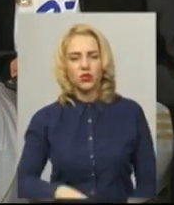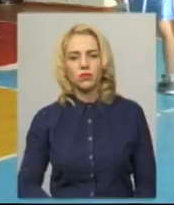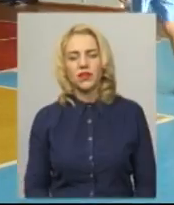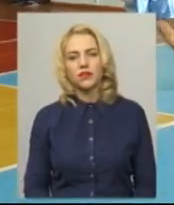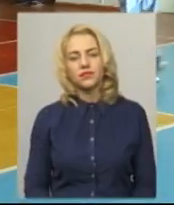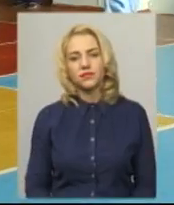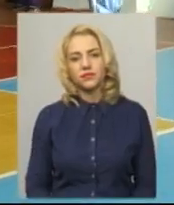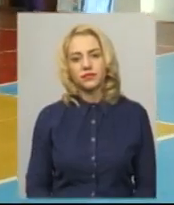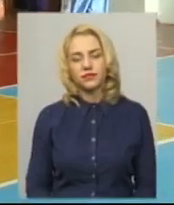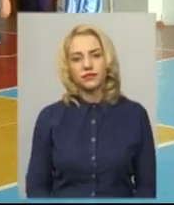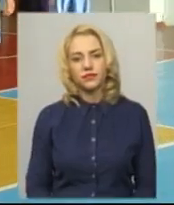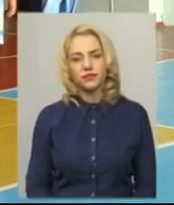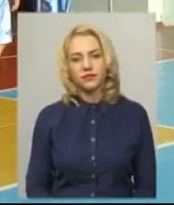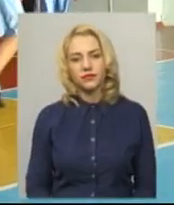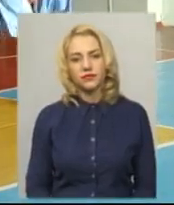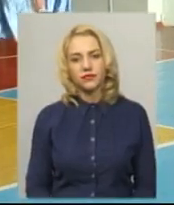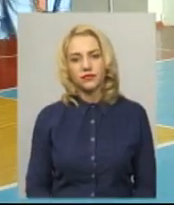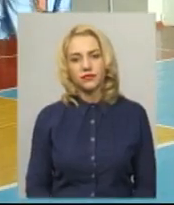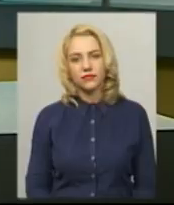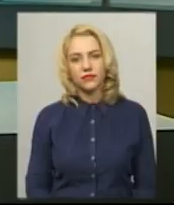Дам'ян Цегольник. Новини на Супільному. Хмельницький.